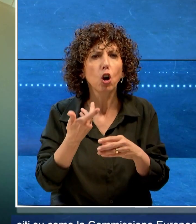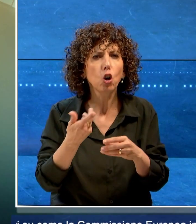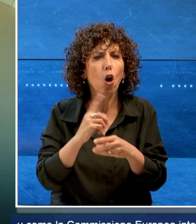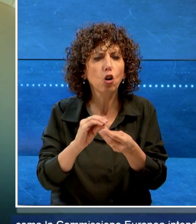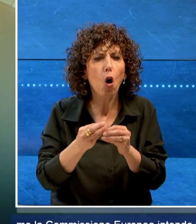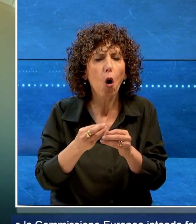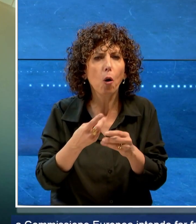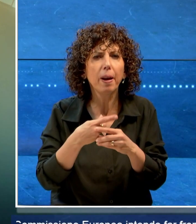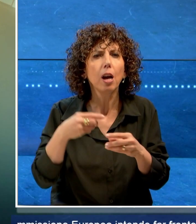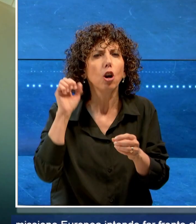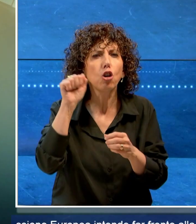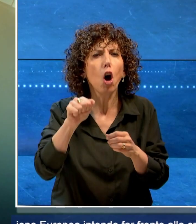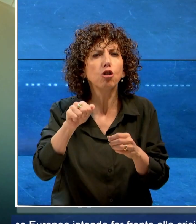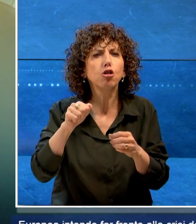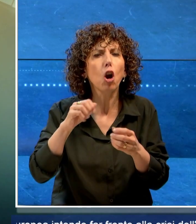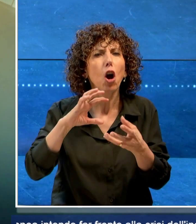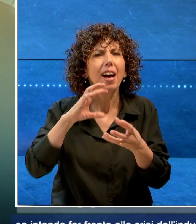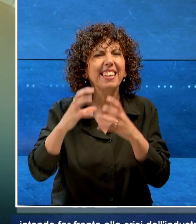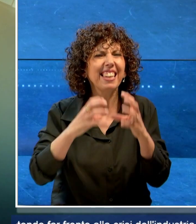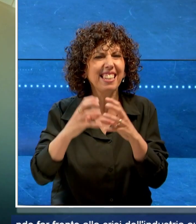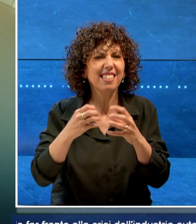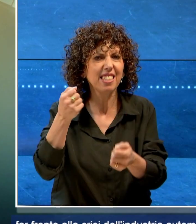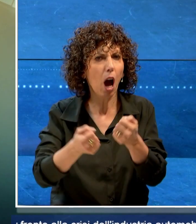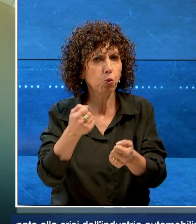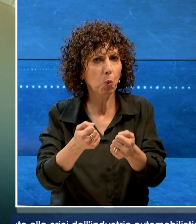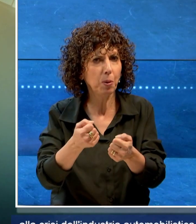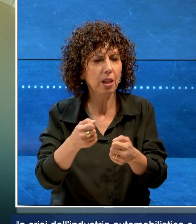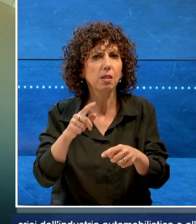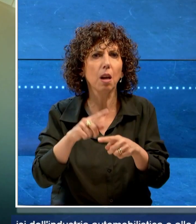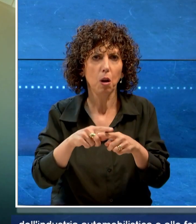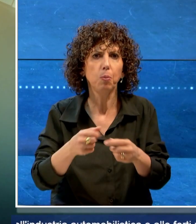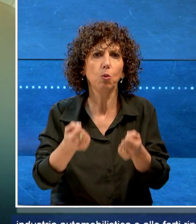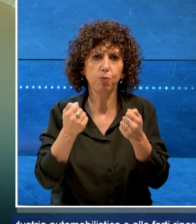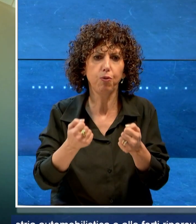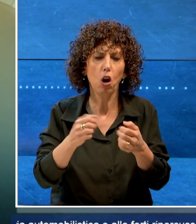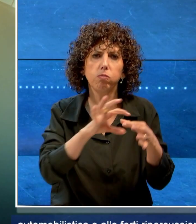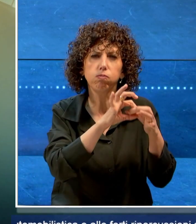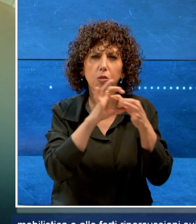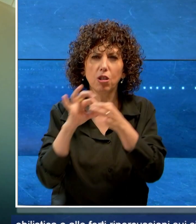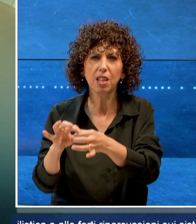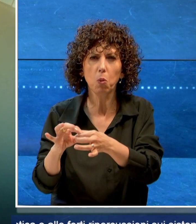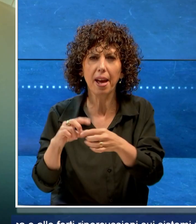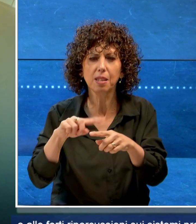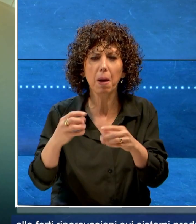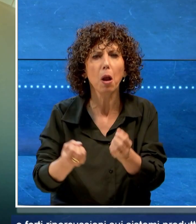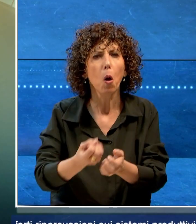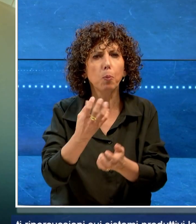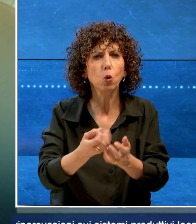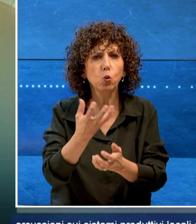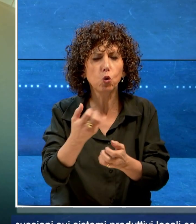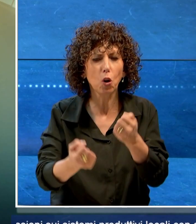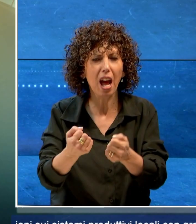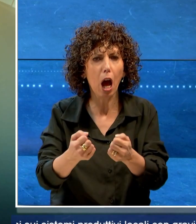fronte alla crisi dell'industria automobilistica e alle forti ripercussioni sui sistemi produttivi locali,